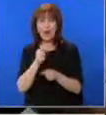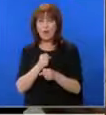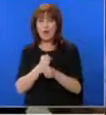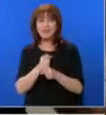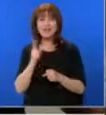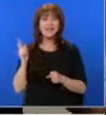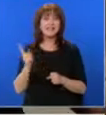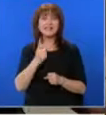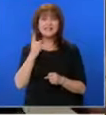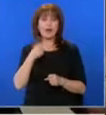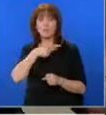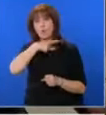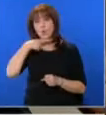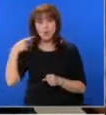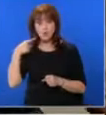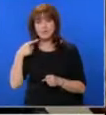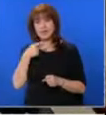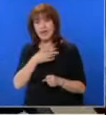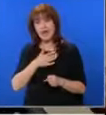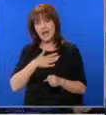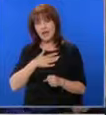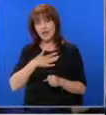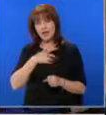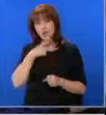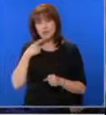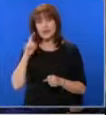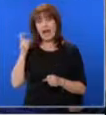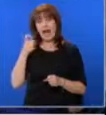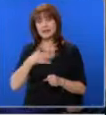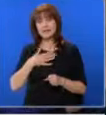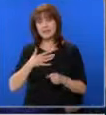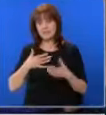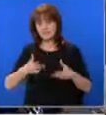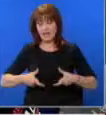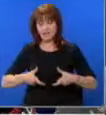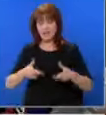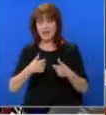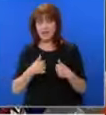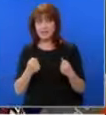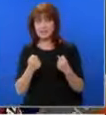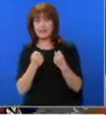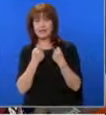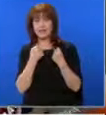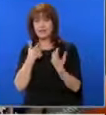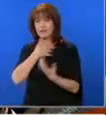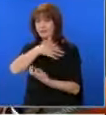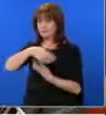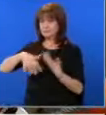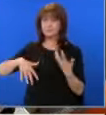само руска молекула има в нашите тръби, за съжаление. Страха вилне е в парламентарната група на ГЕРБ.